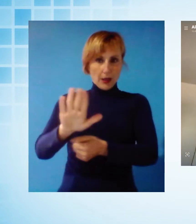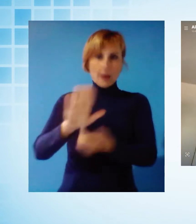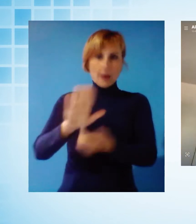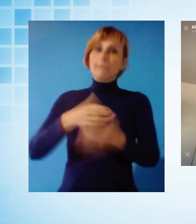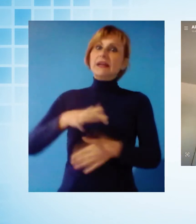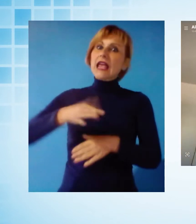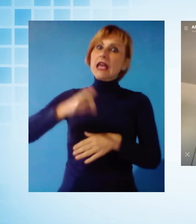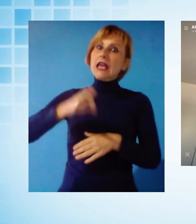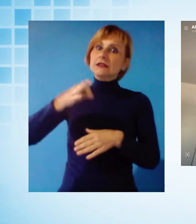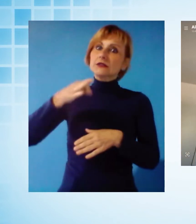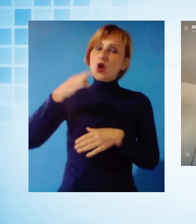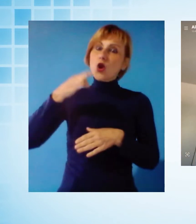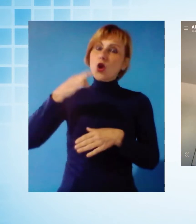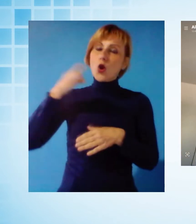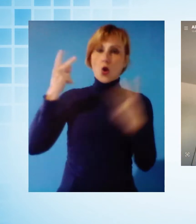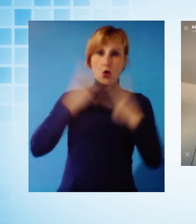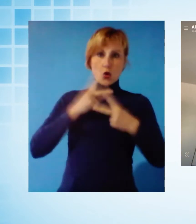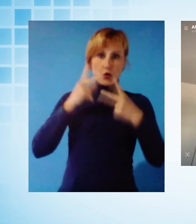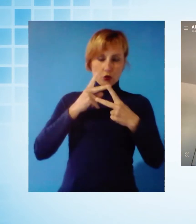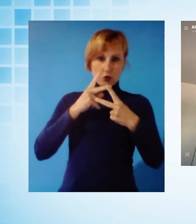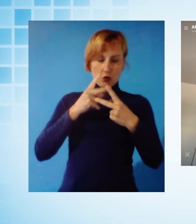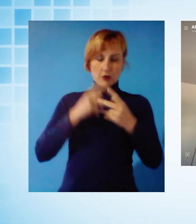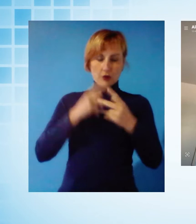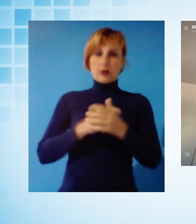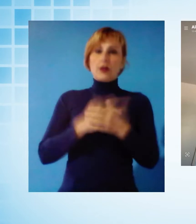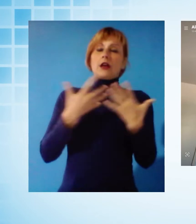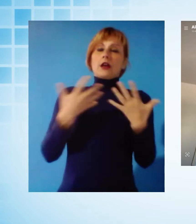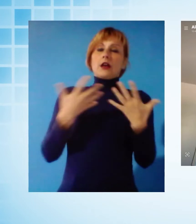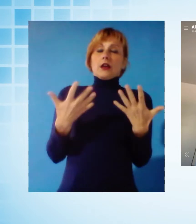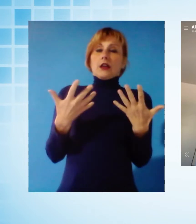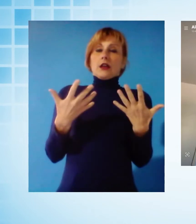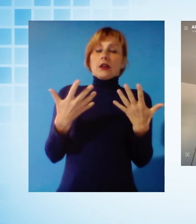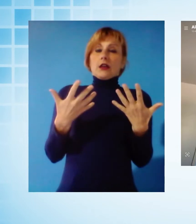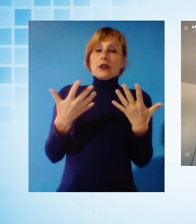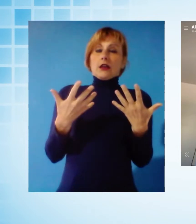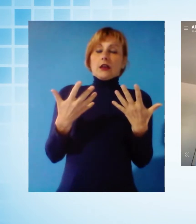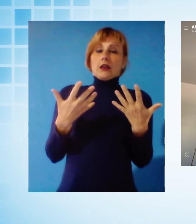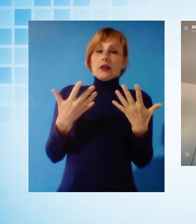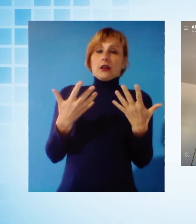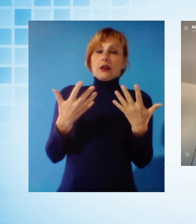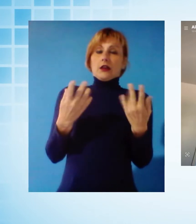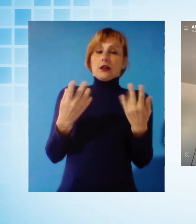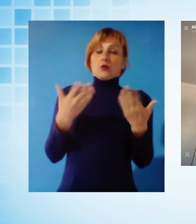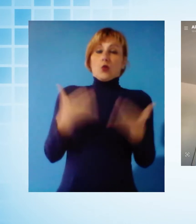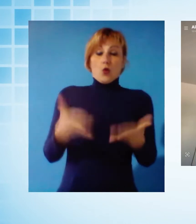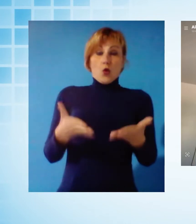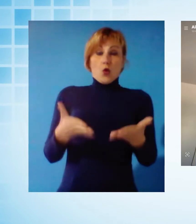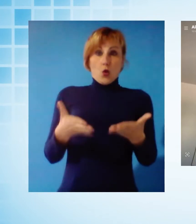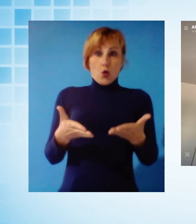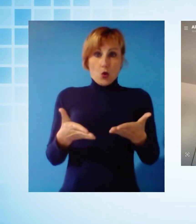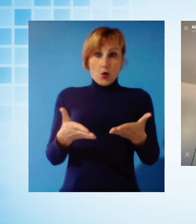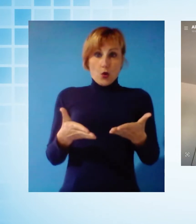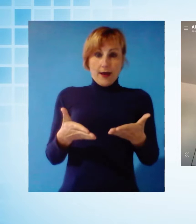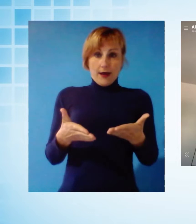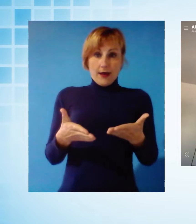siamo tutta l